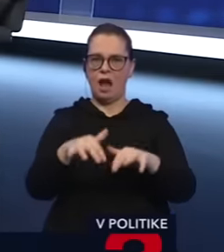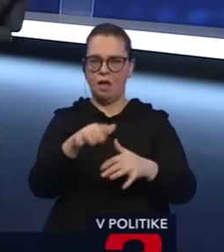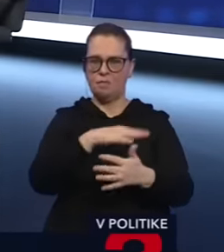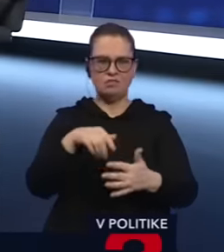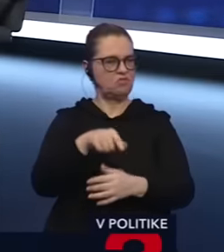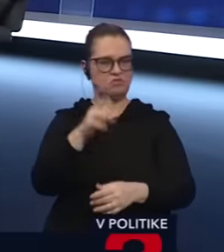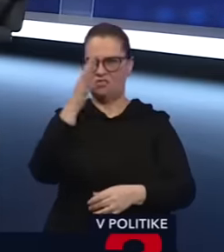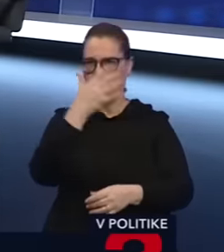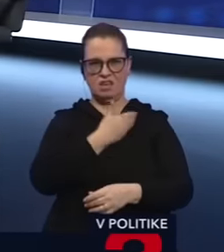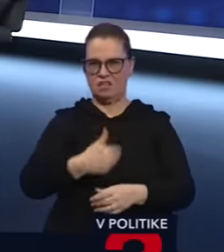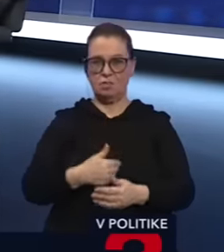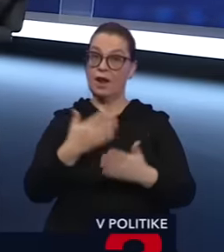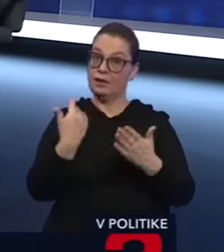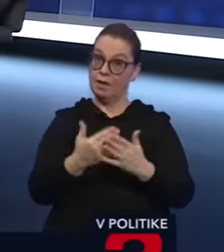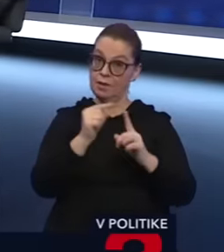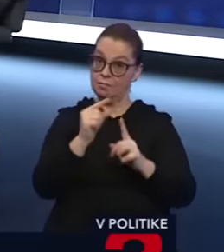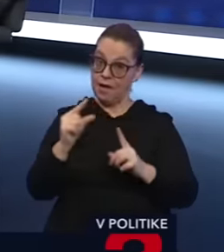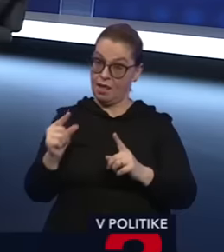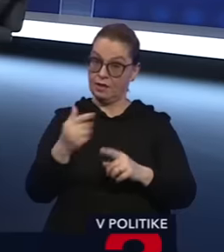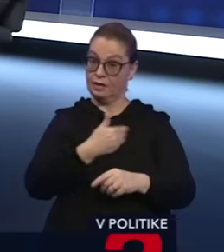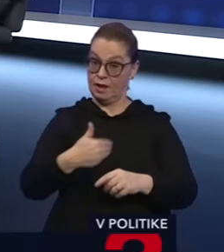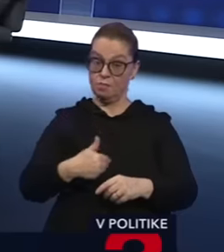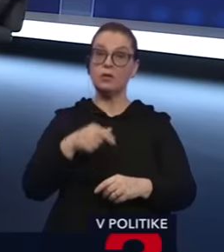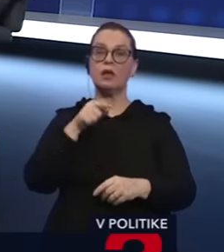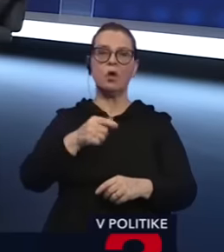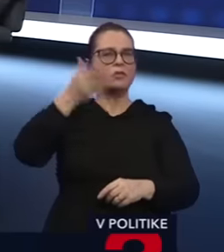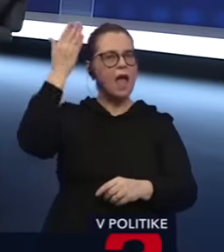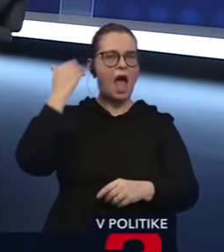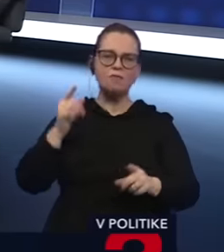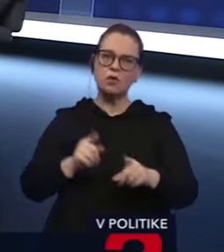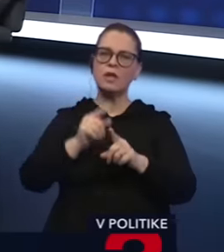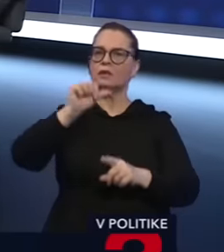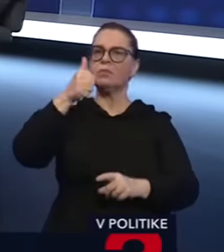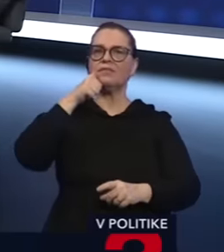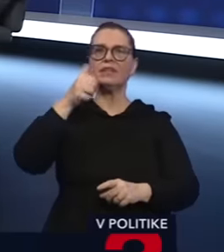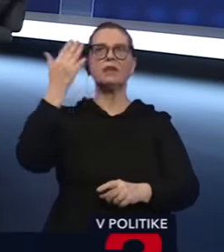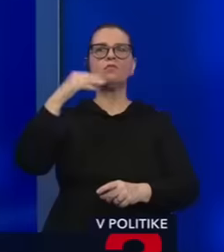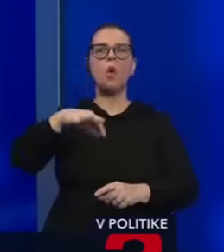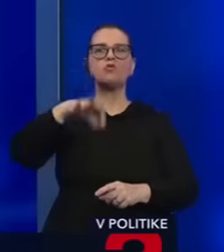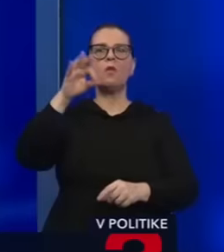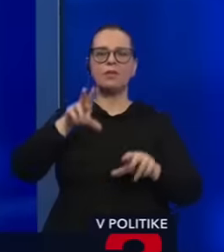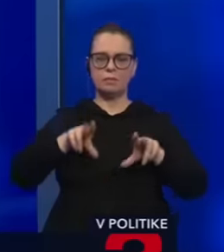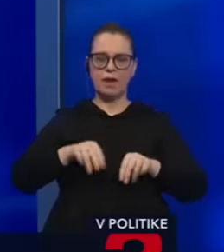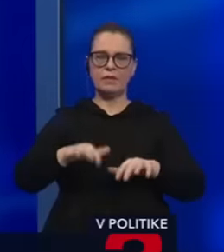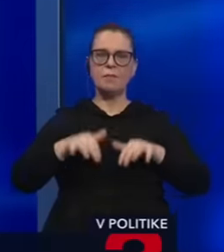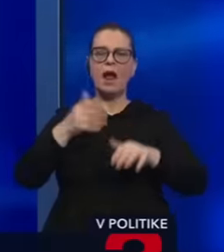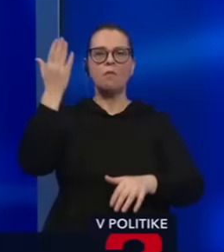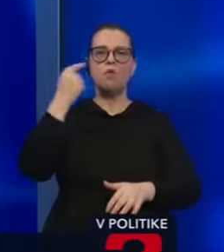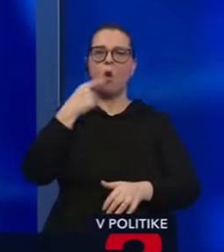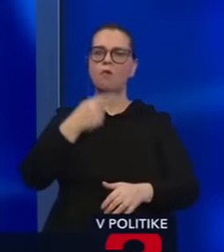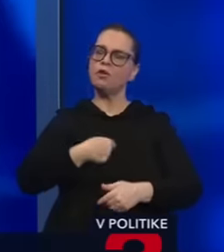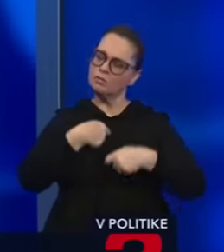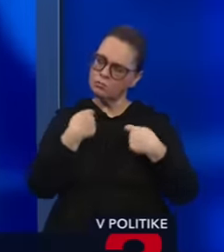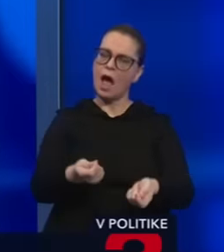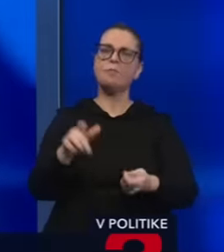Pellegrini bol demokrát, tak si stojí za svojimi slovami, ktoré povedal hneď v prvý deň, keď bol zvolený za predsedu parlamentu a tam hovoril, že bude dávať priestor